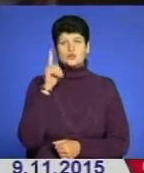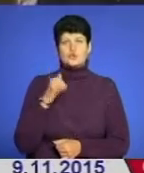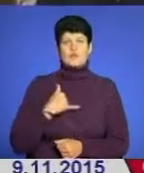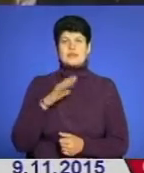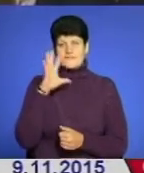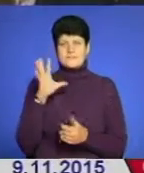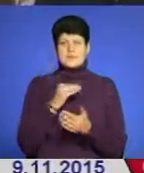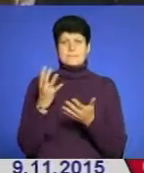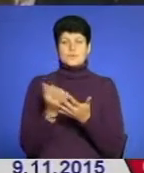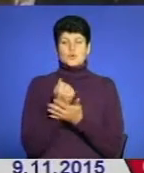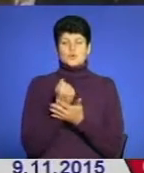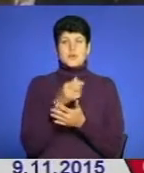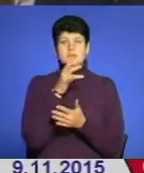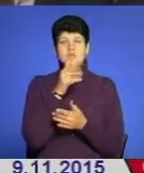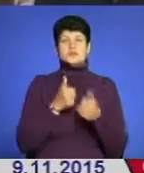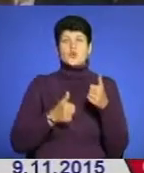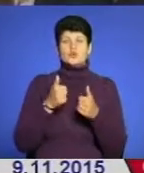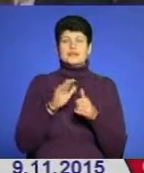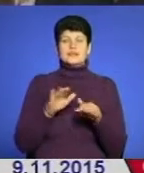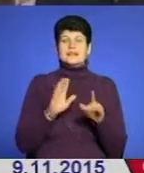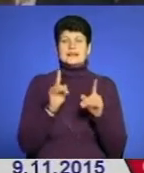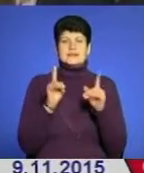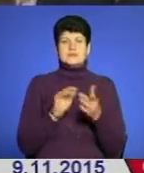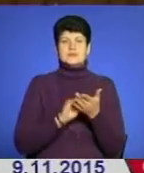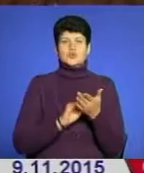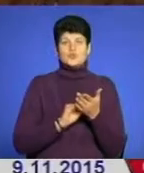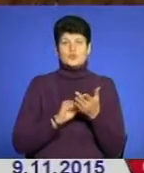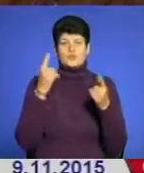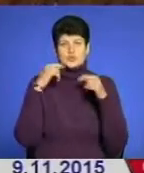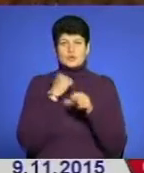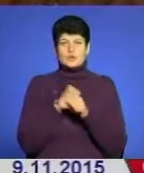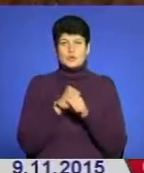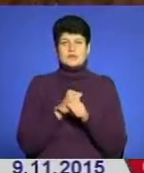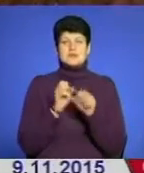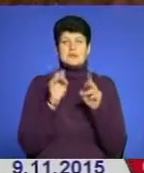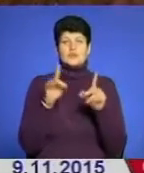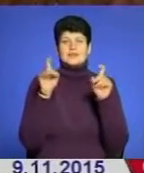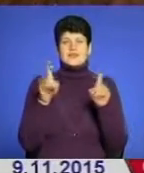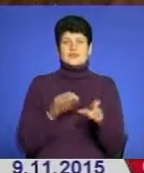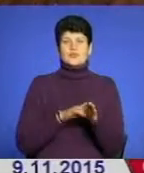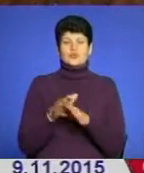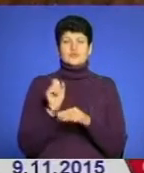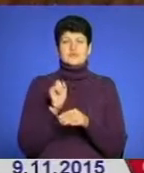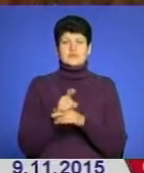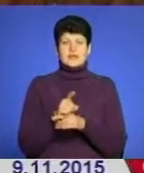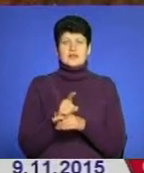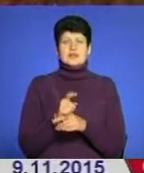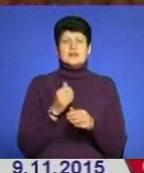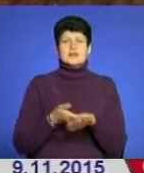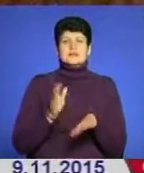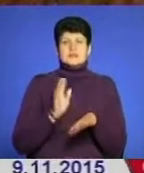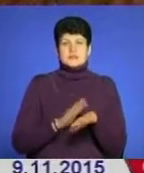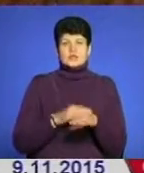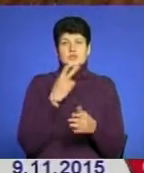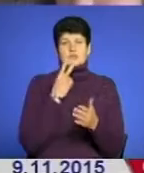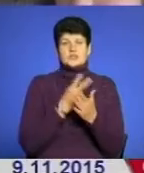вийшиться. Під час конкурсу учні не тільки пишуть творчі роботи, але й здають тести та виконують завдання, які складніші, аніж ті, що передбачає